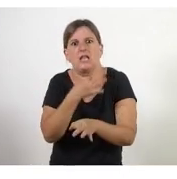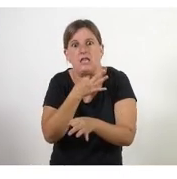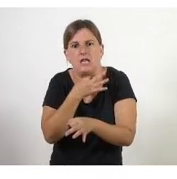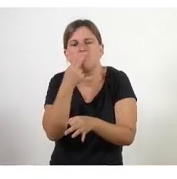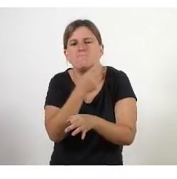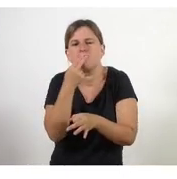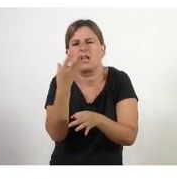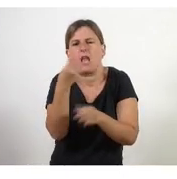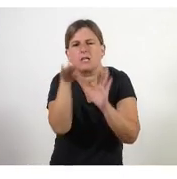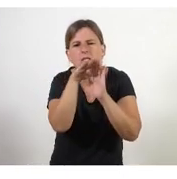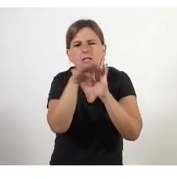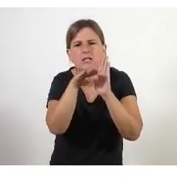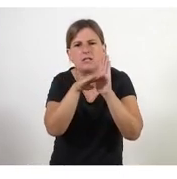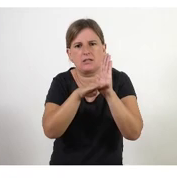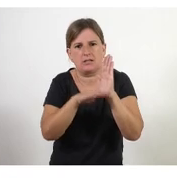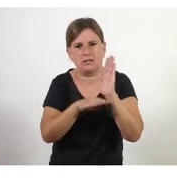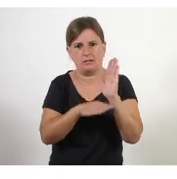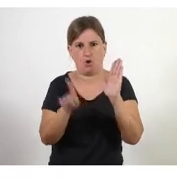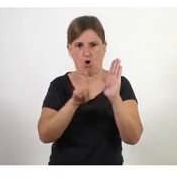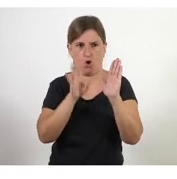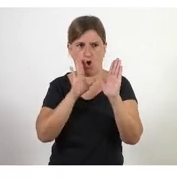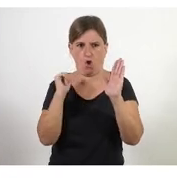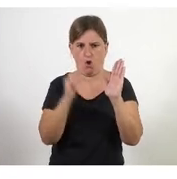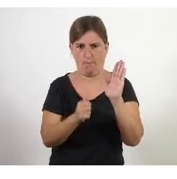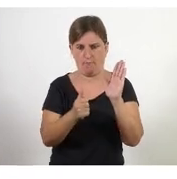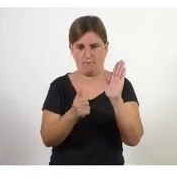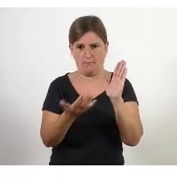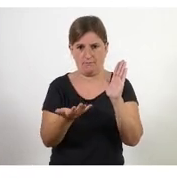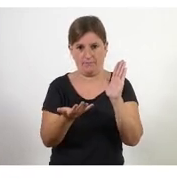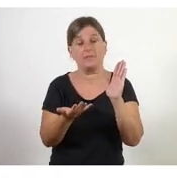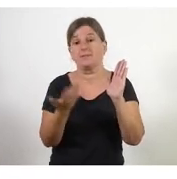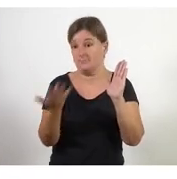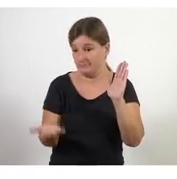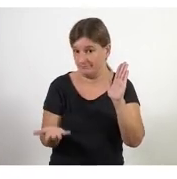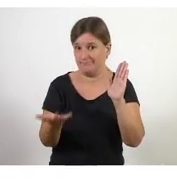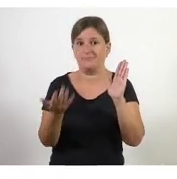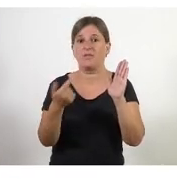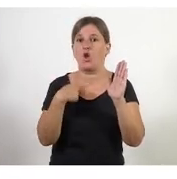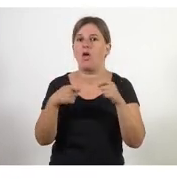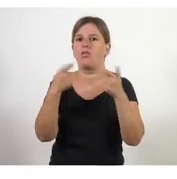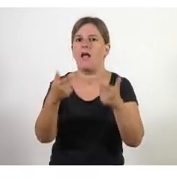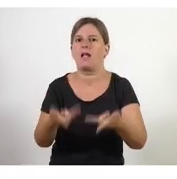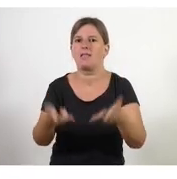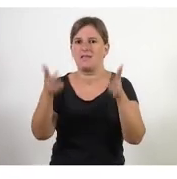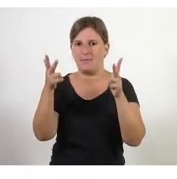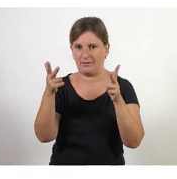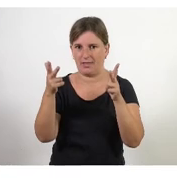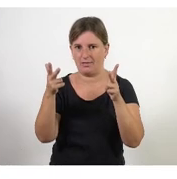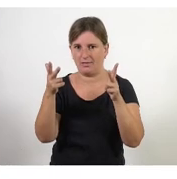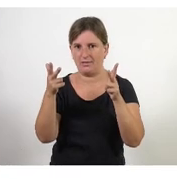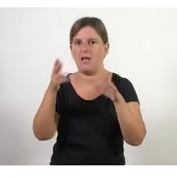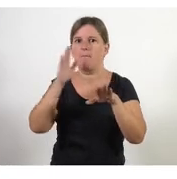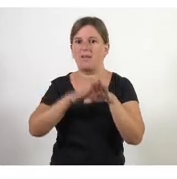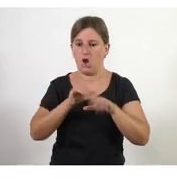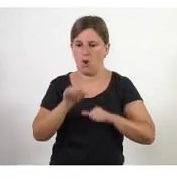tanqui en un entorn com el que hi ha ara i es fa així dones llibertat a canviar el